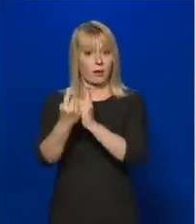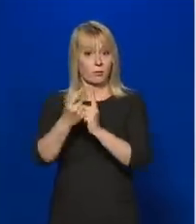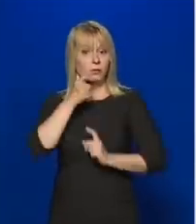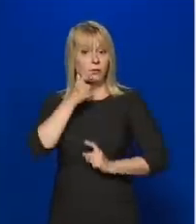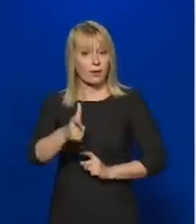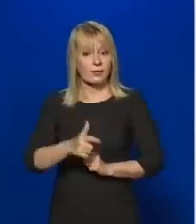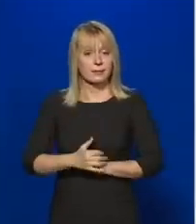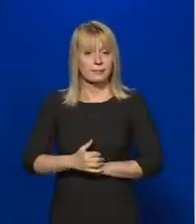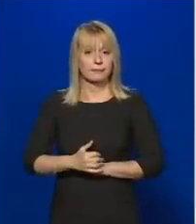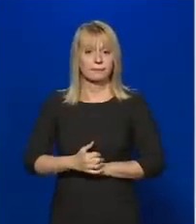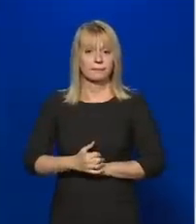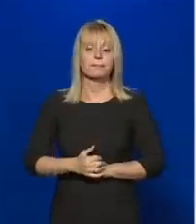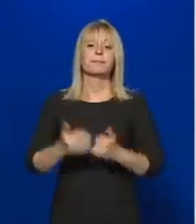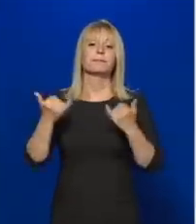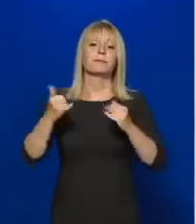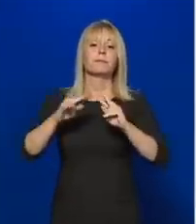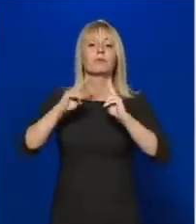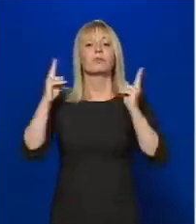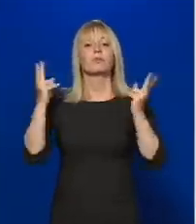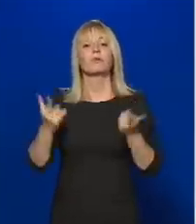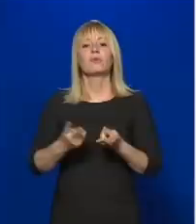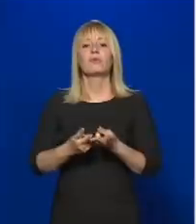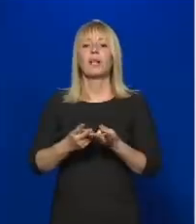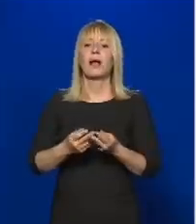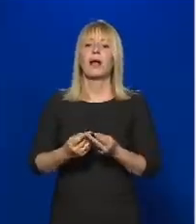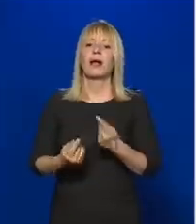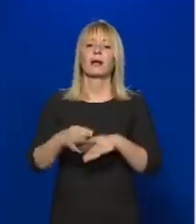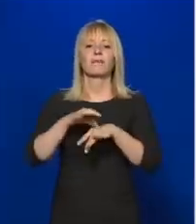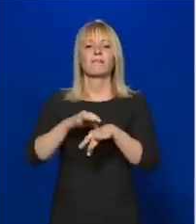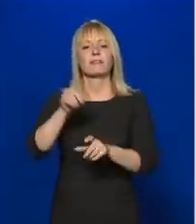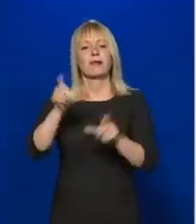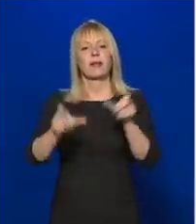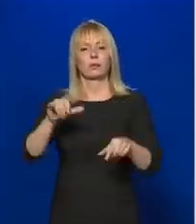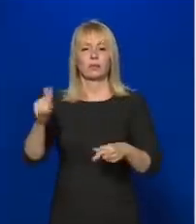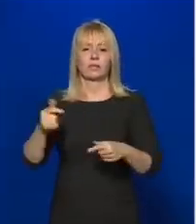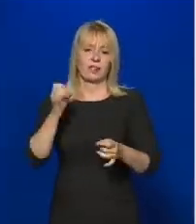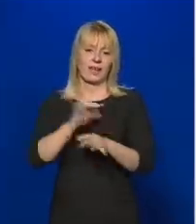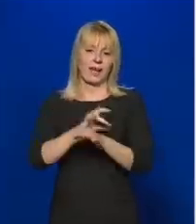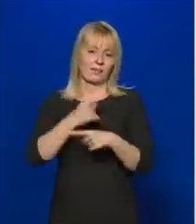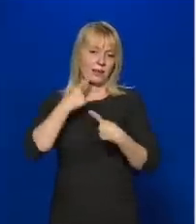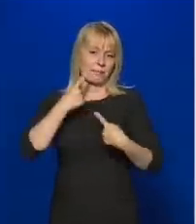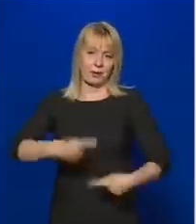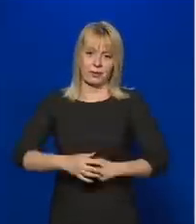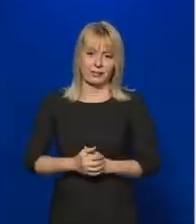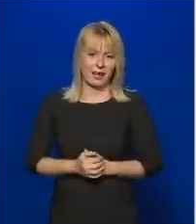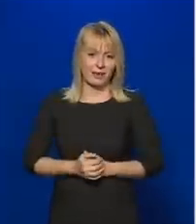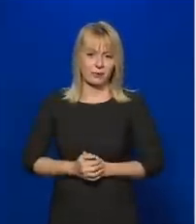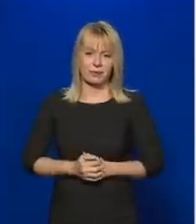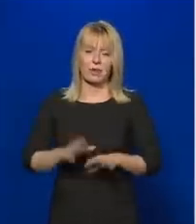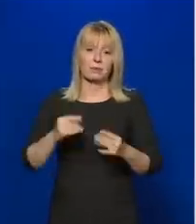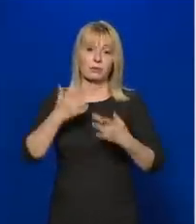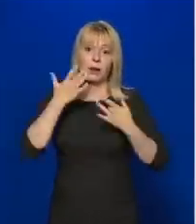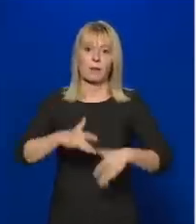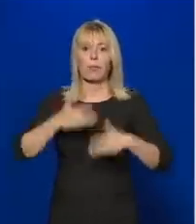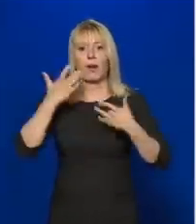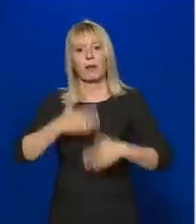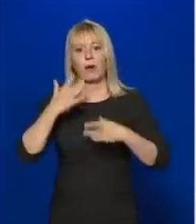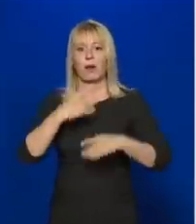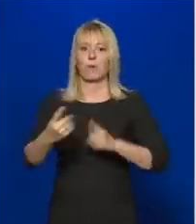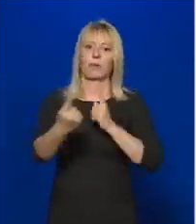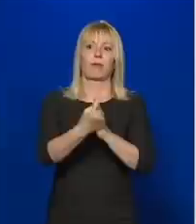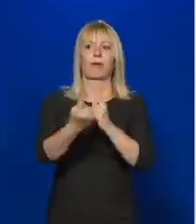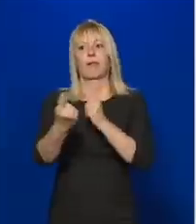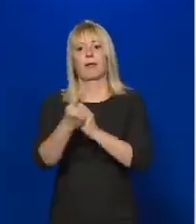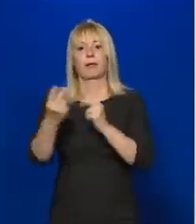világ diplomáciát is a járványveszély határozza meg, és csak lemondtak, és mi is csak lemondtunk találkozókat, nem pedig